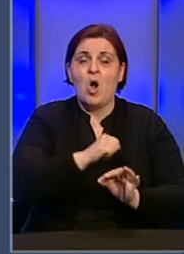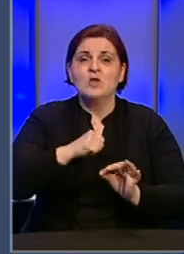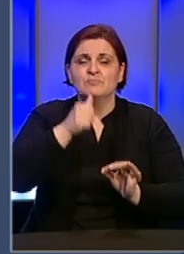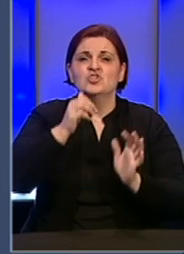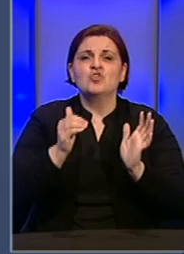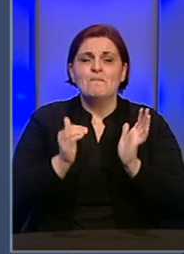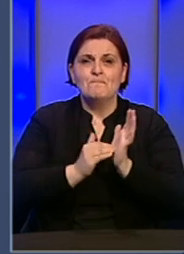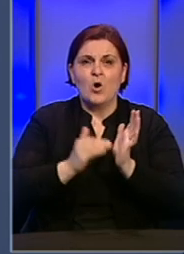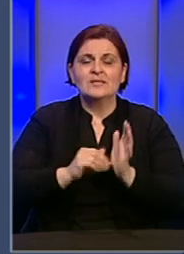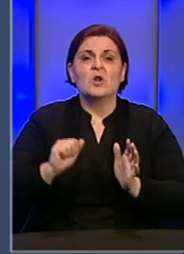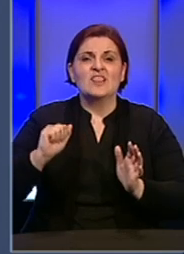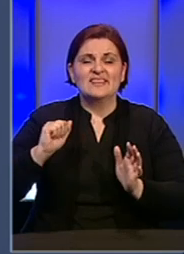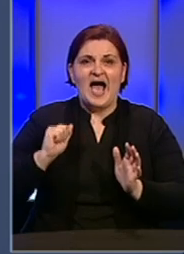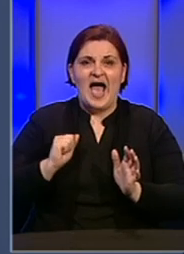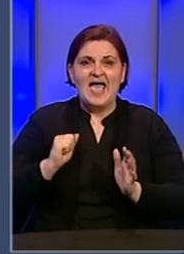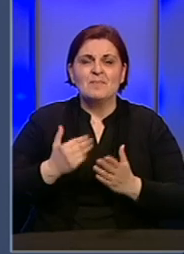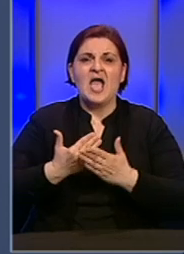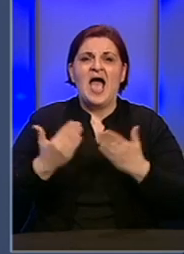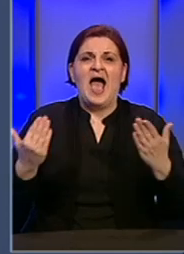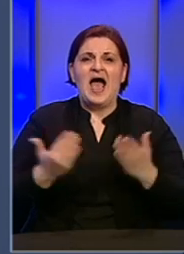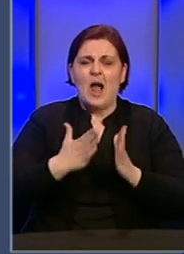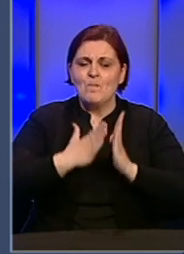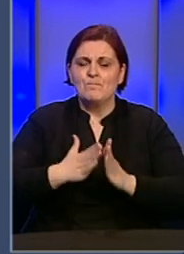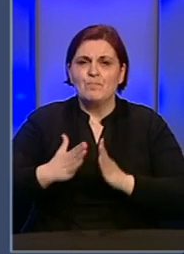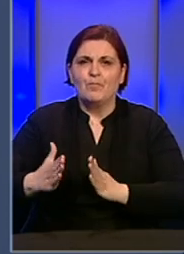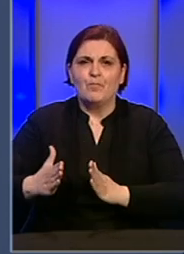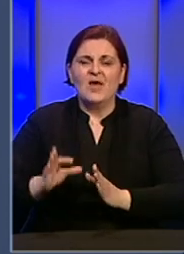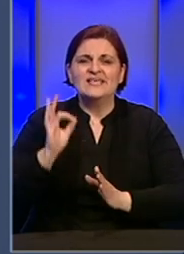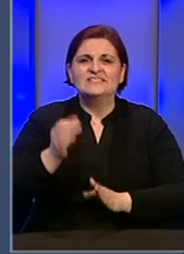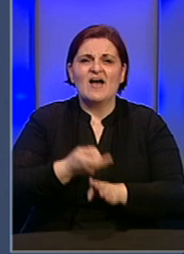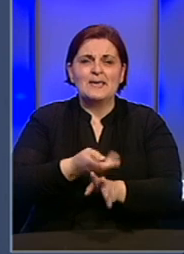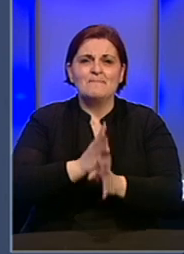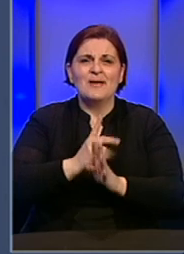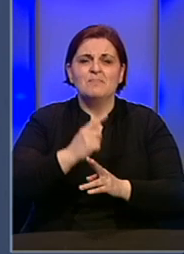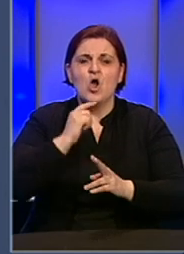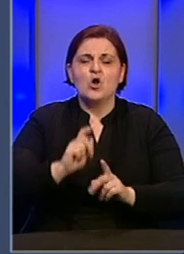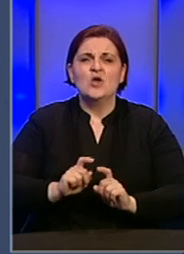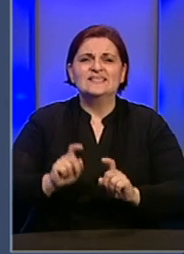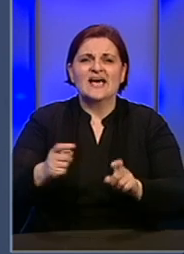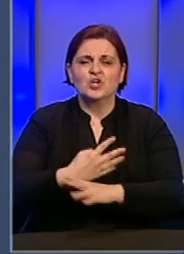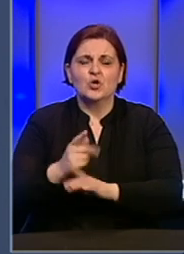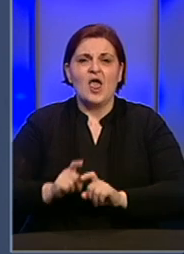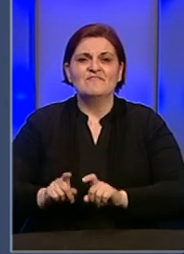potrebno naravno da imamo, kao i u postupanju sa svakim pacijentom zaraženim na COVID,